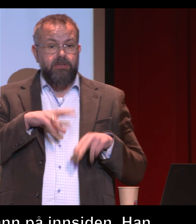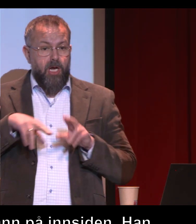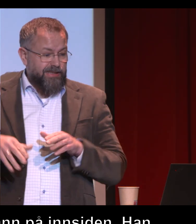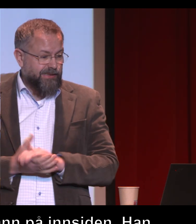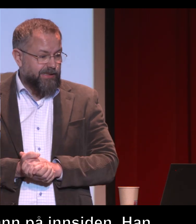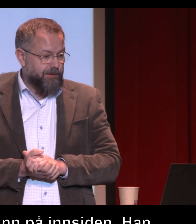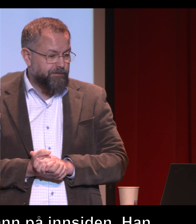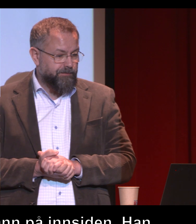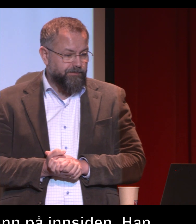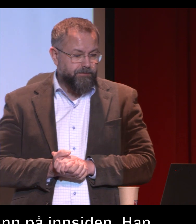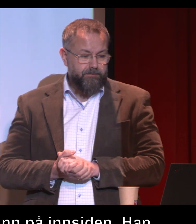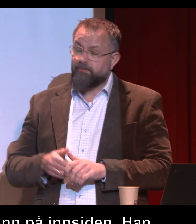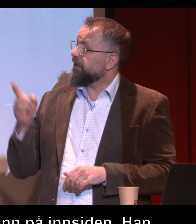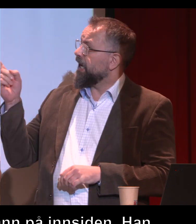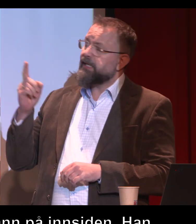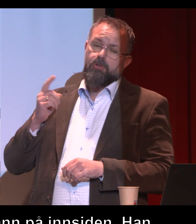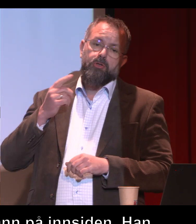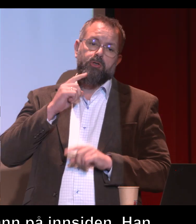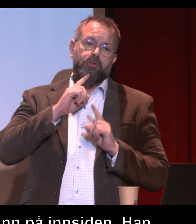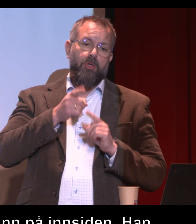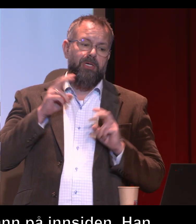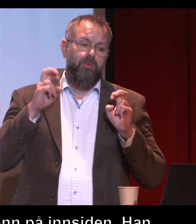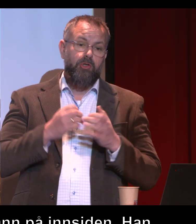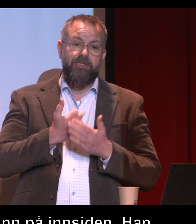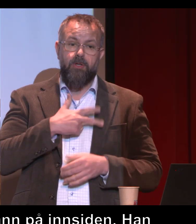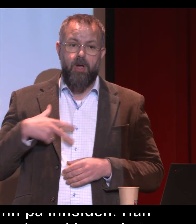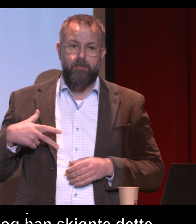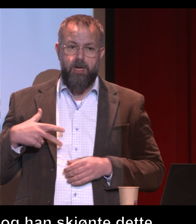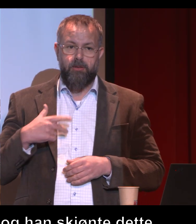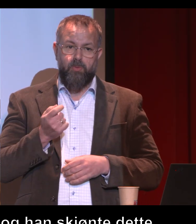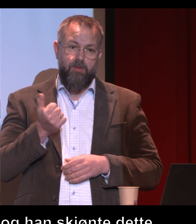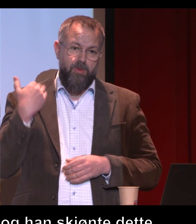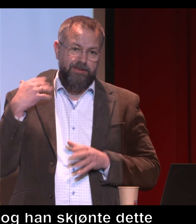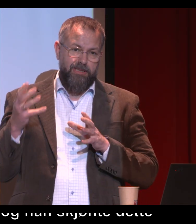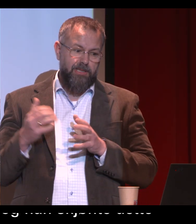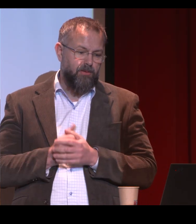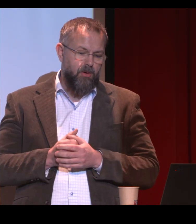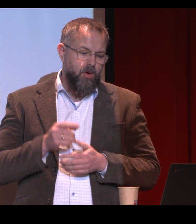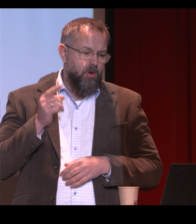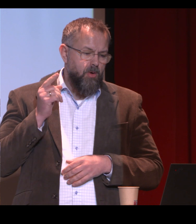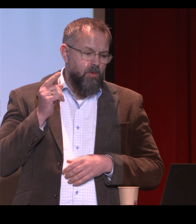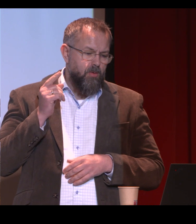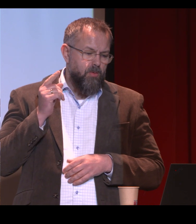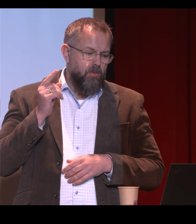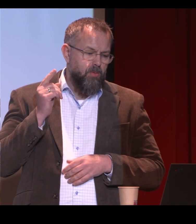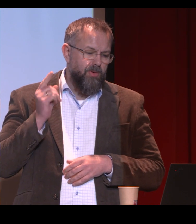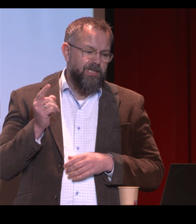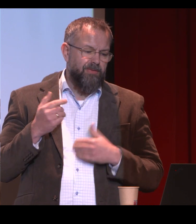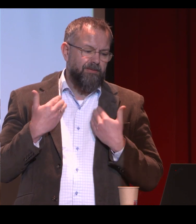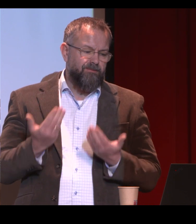Dette er en trist statistikk vi ser bak oss på skjermen. Det er en spørreundersøkelse fra Danmark som er gjort for noen år siden.